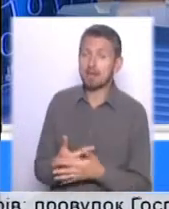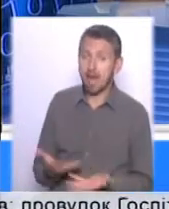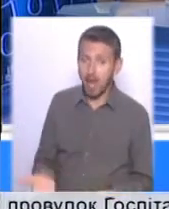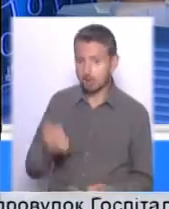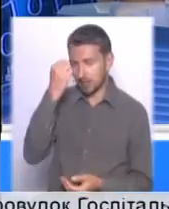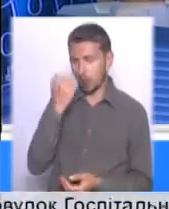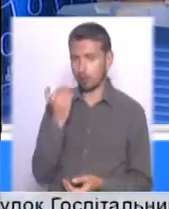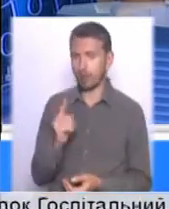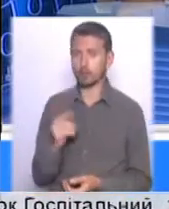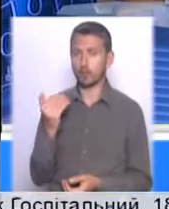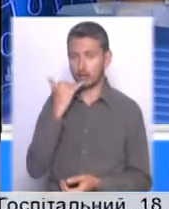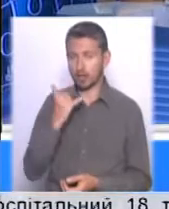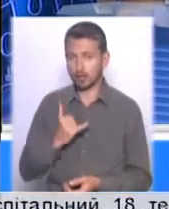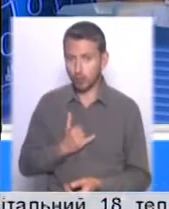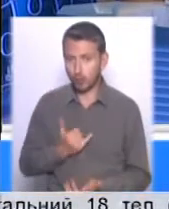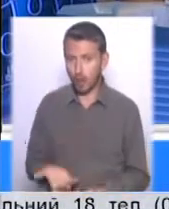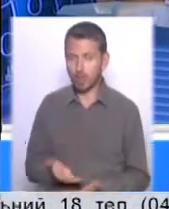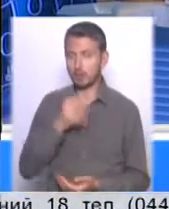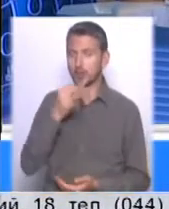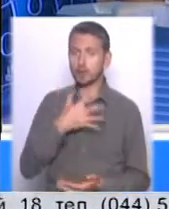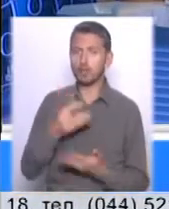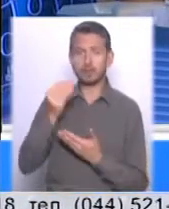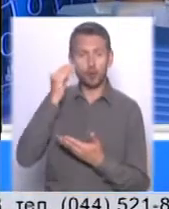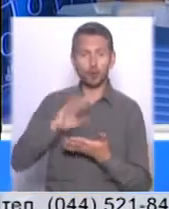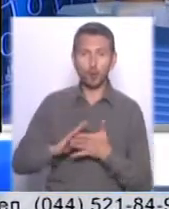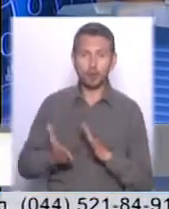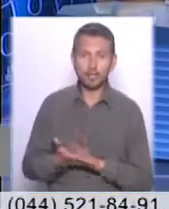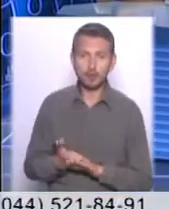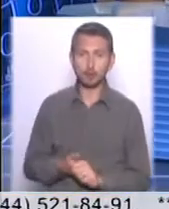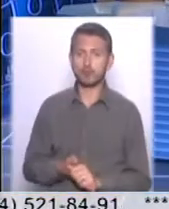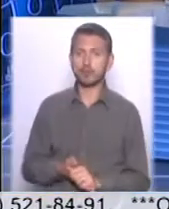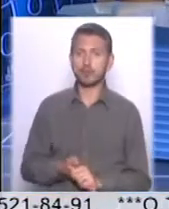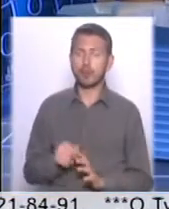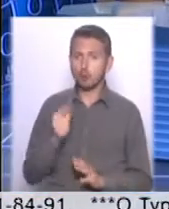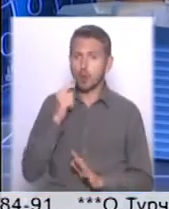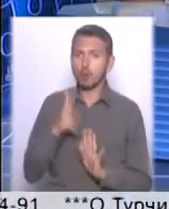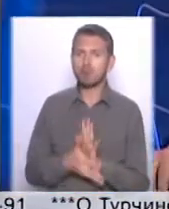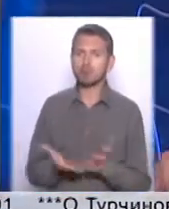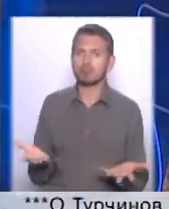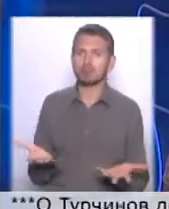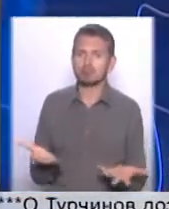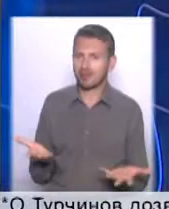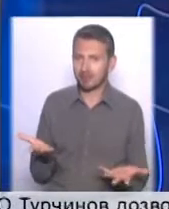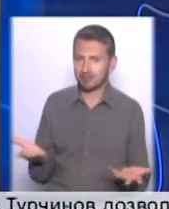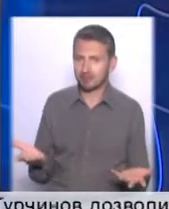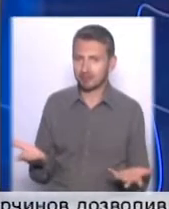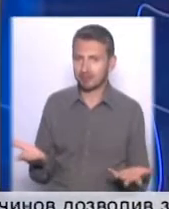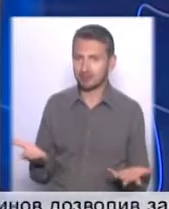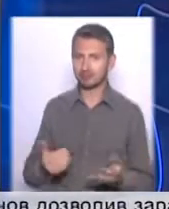Дякуємо вам за те, що вам нам зателефонували. Висловили свою позицію. Тут же ж розумієте, яка штука. По-перше,